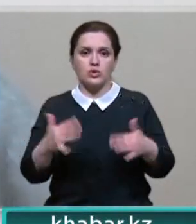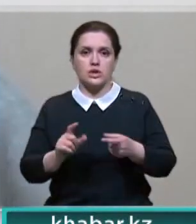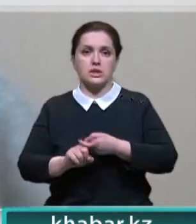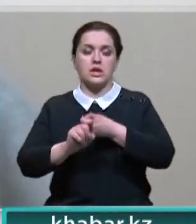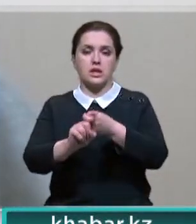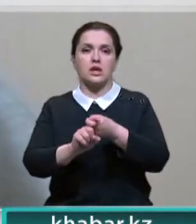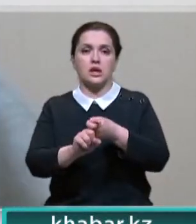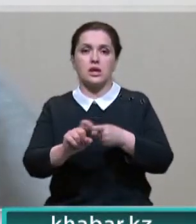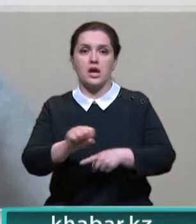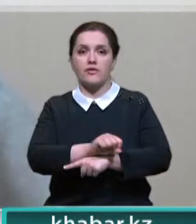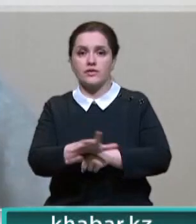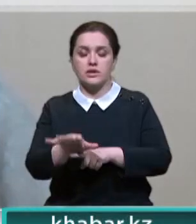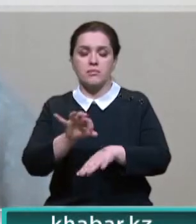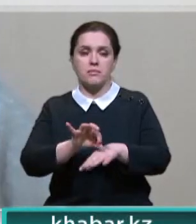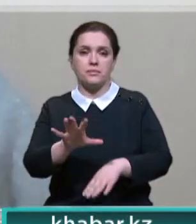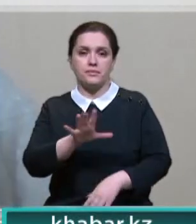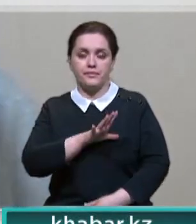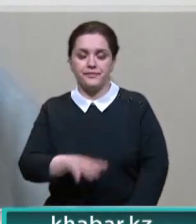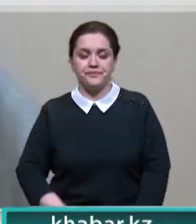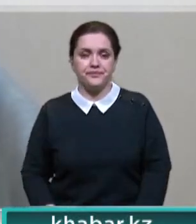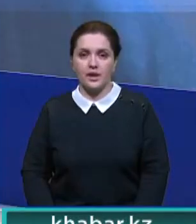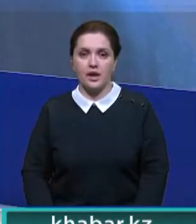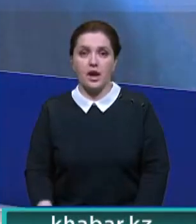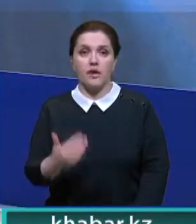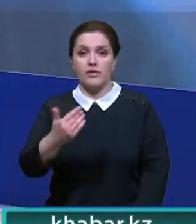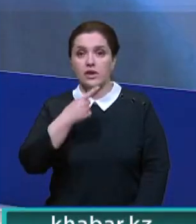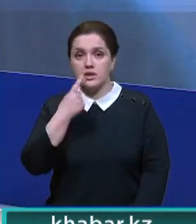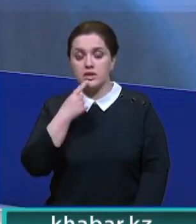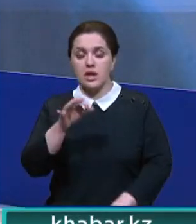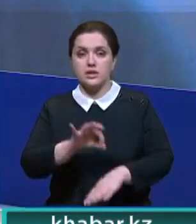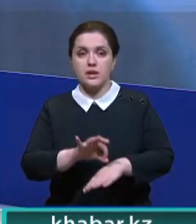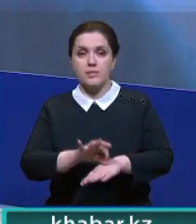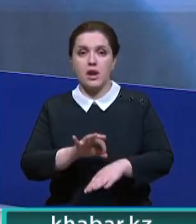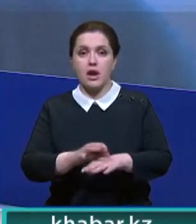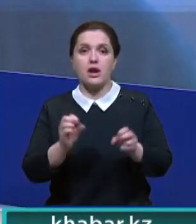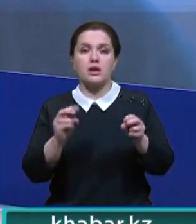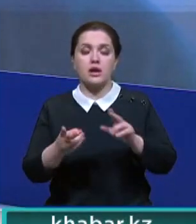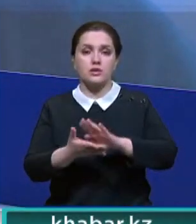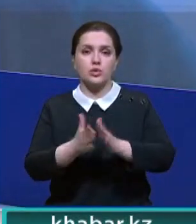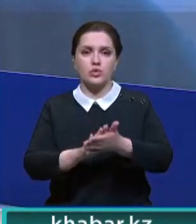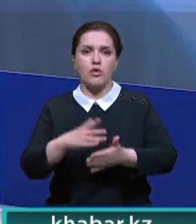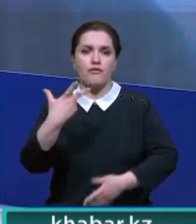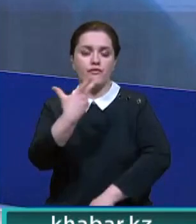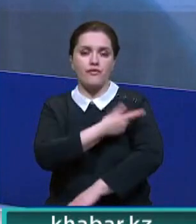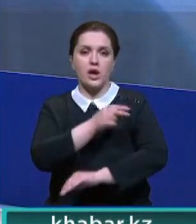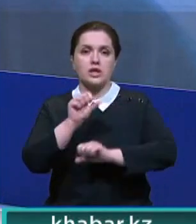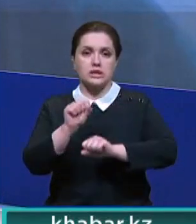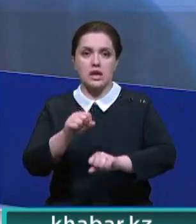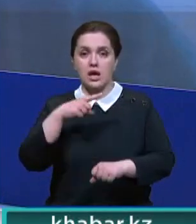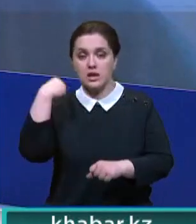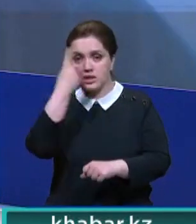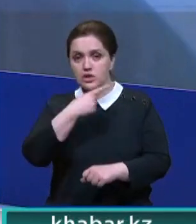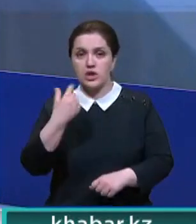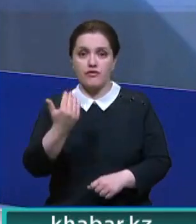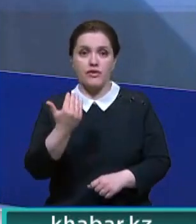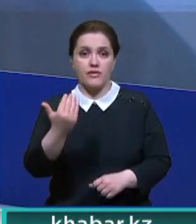коронавирусом и переболели. Скажите, вот вы говорите о заболевших коронавирусом, а как ситуация с вакцинацией? Лично вы,